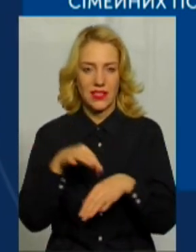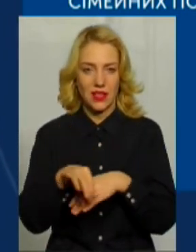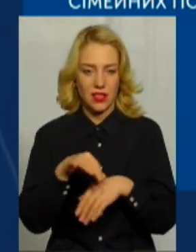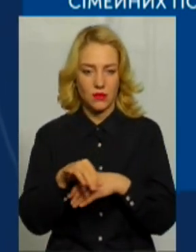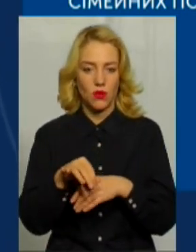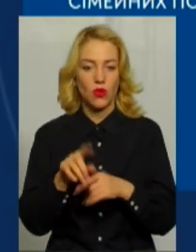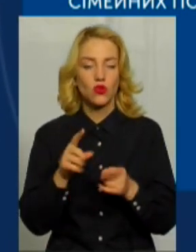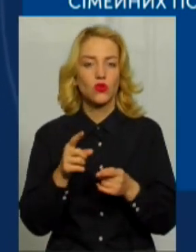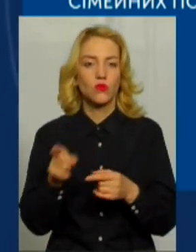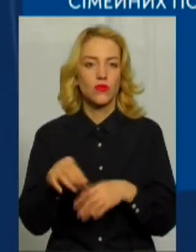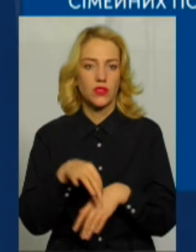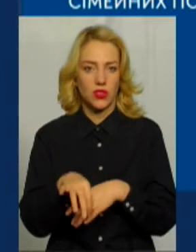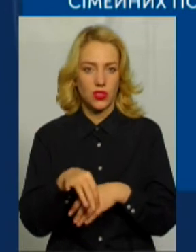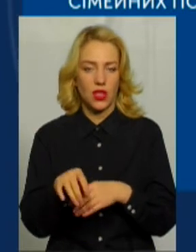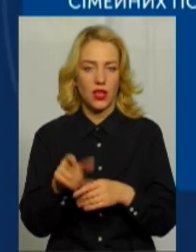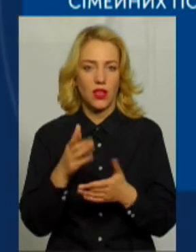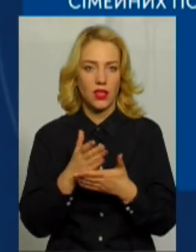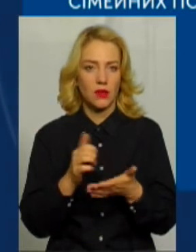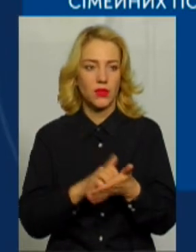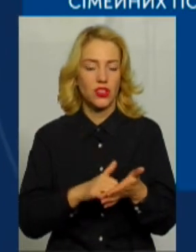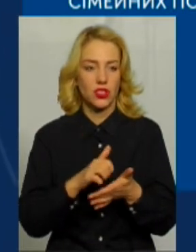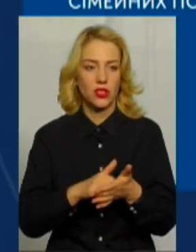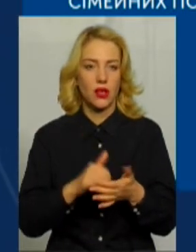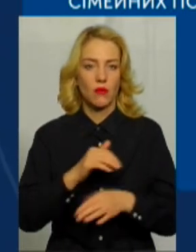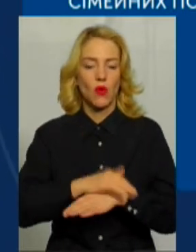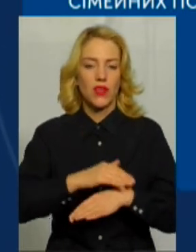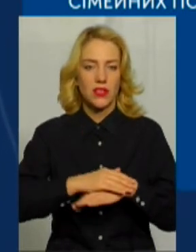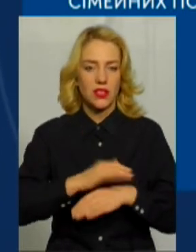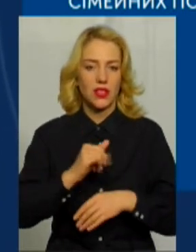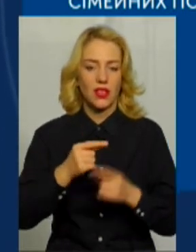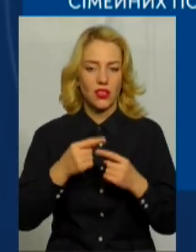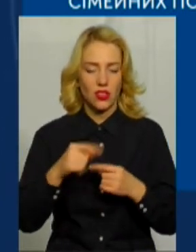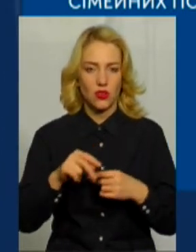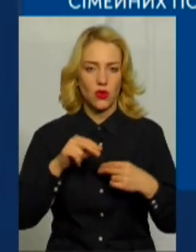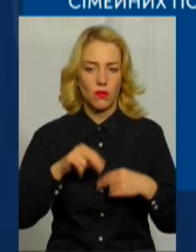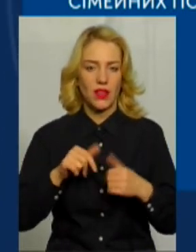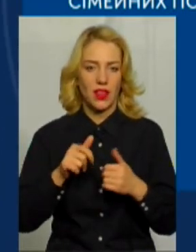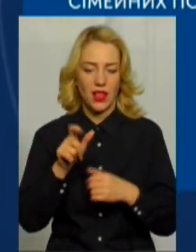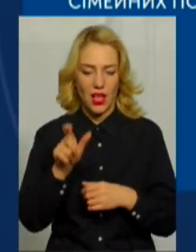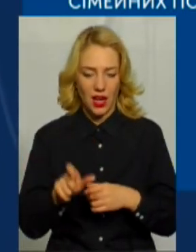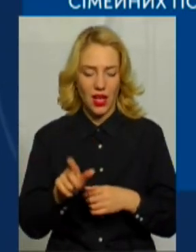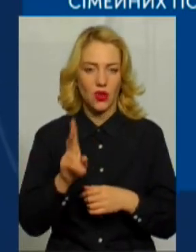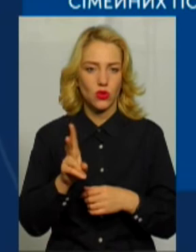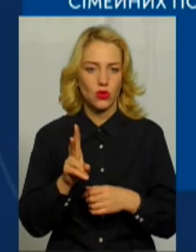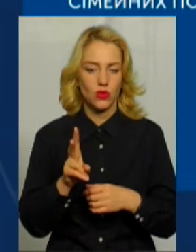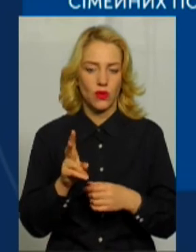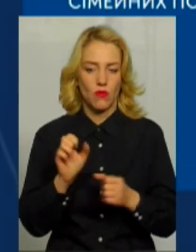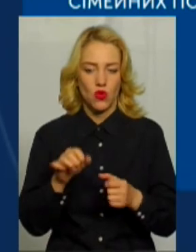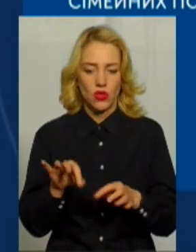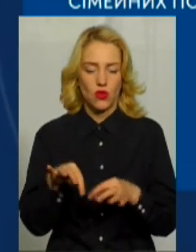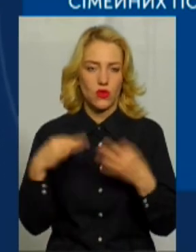на це ще є і причини поведінці іншого партнера, який може дозволити по відношенню до себе